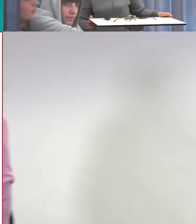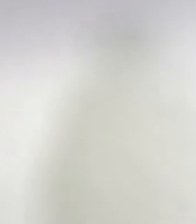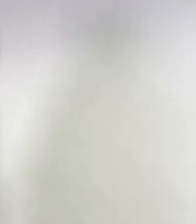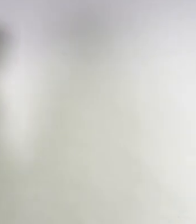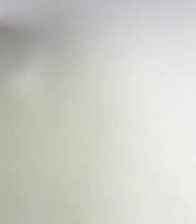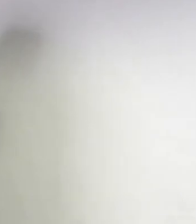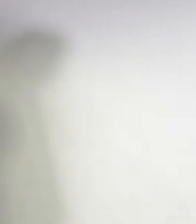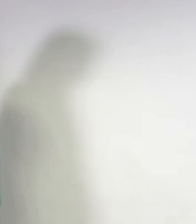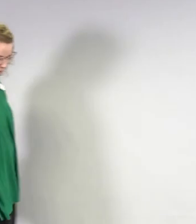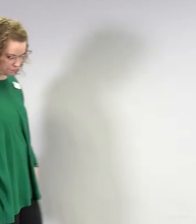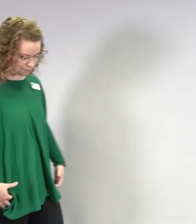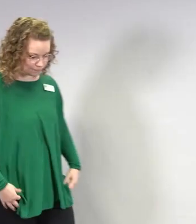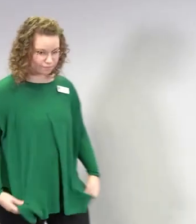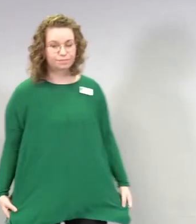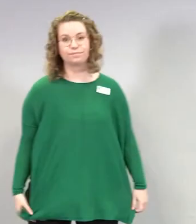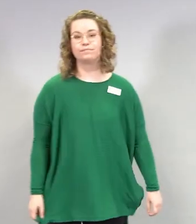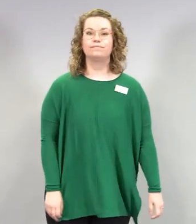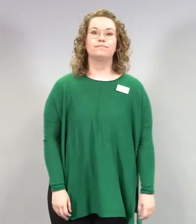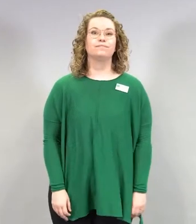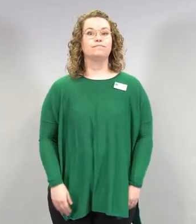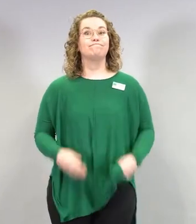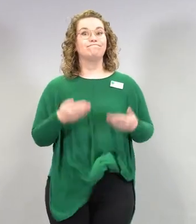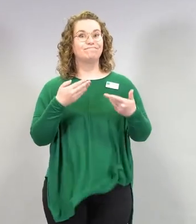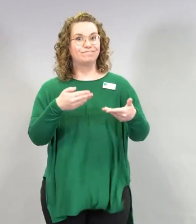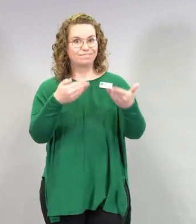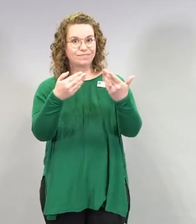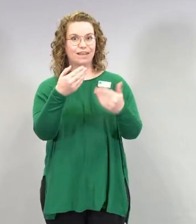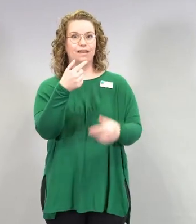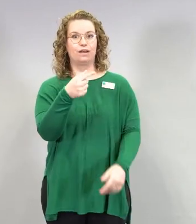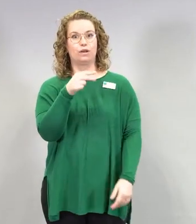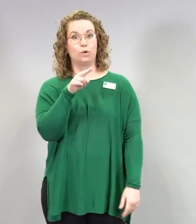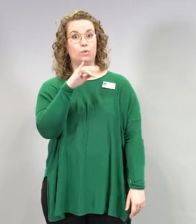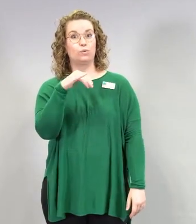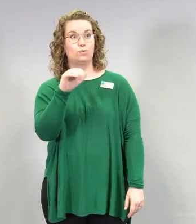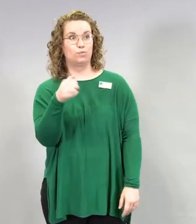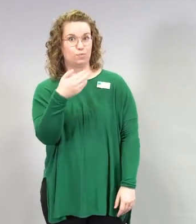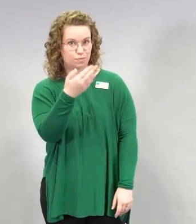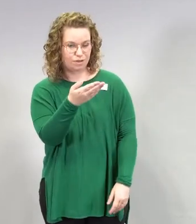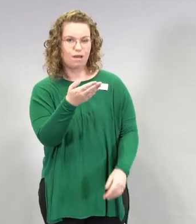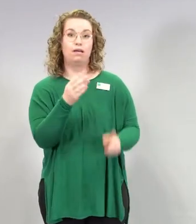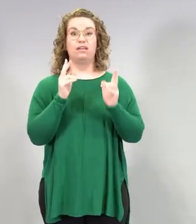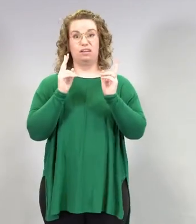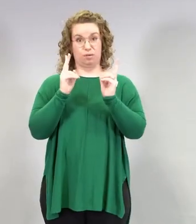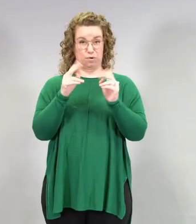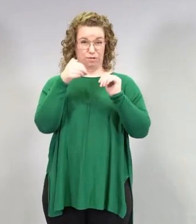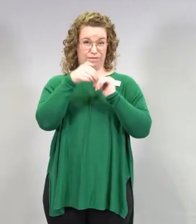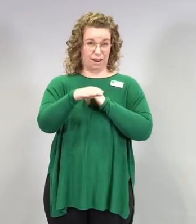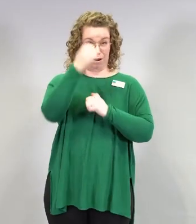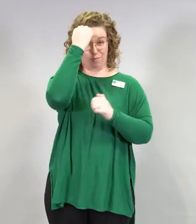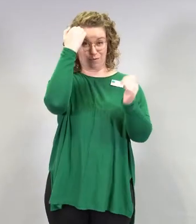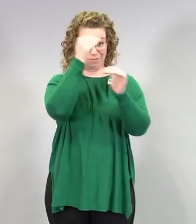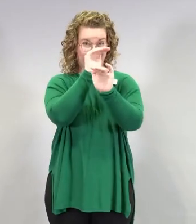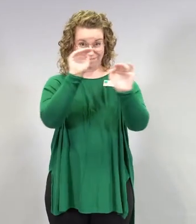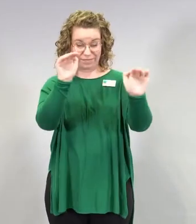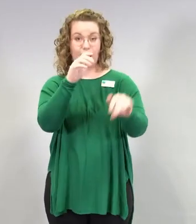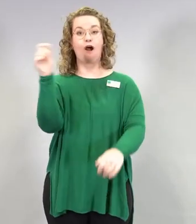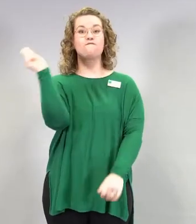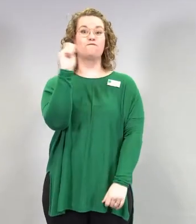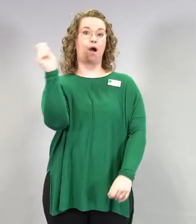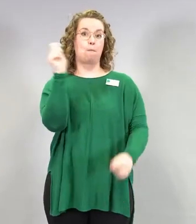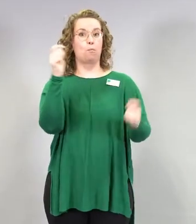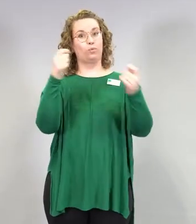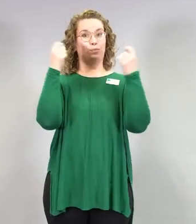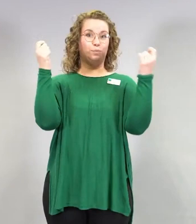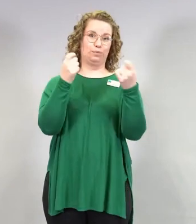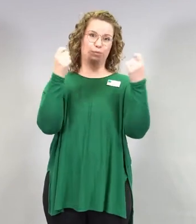vielä hyvä muistutus tästä vapun vietosta. THLhan suosittelee edelleen viettämään vappua omalla